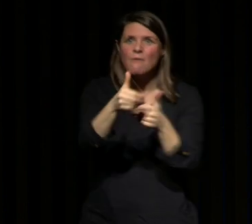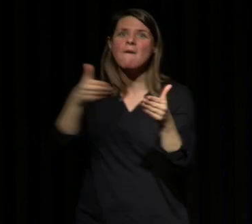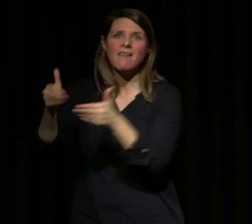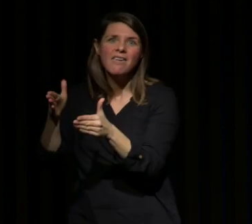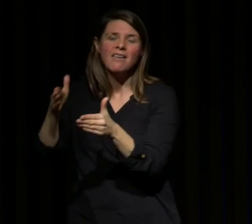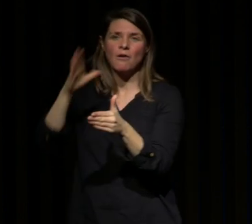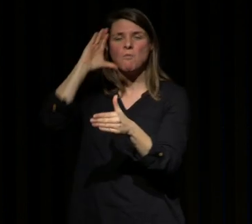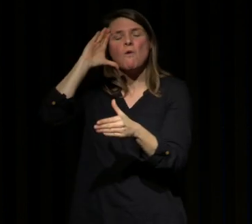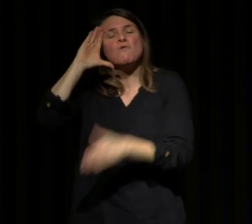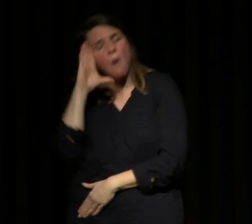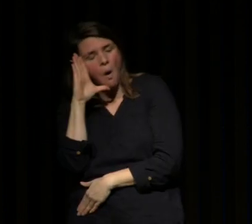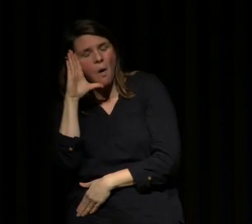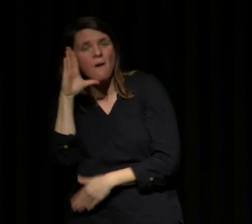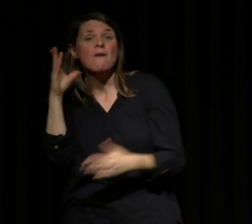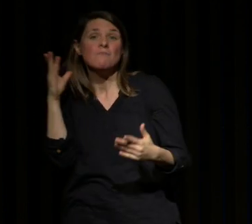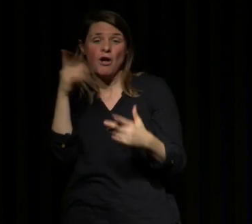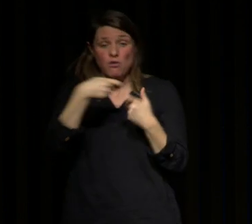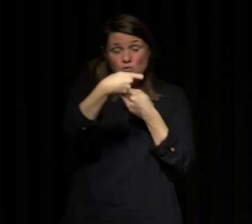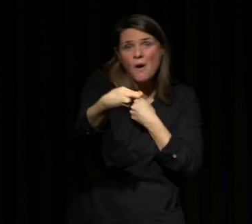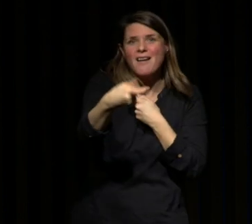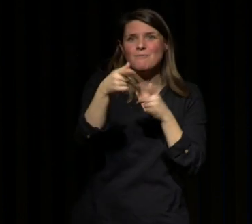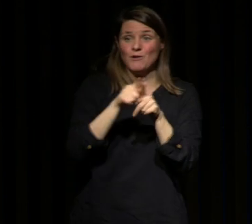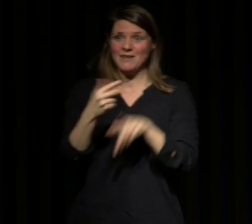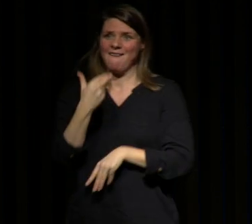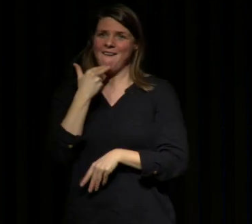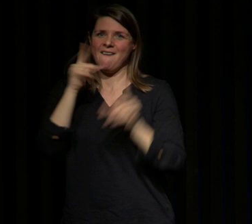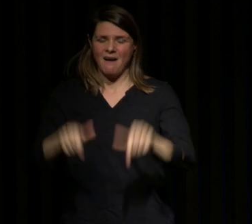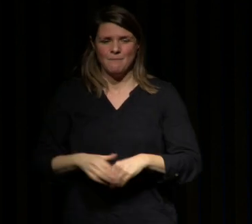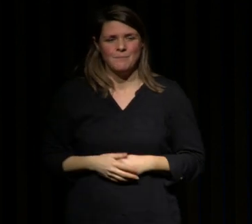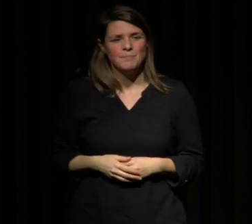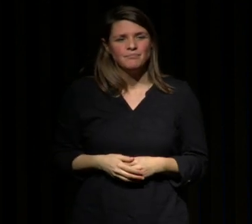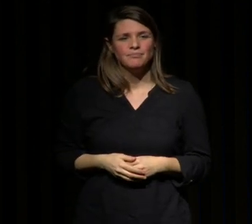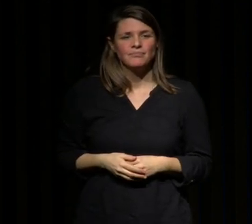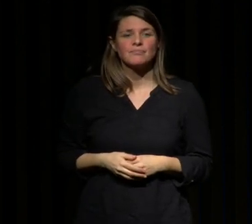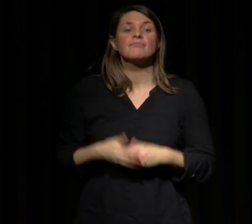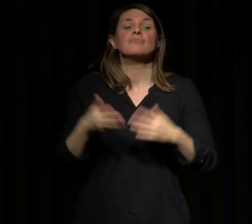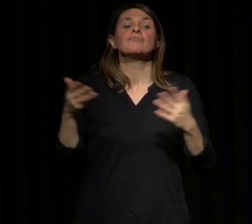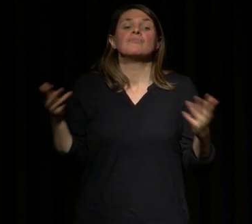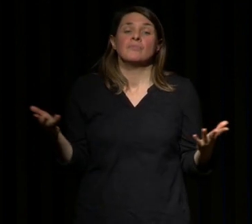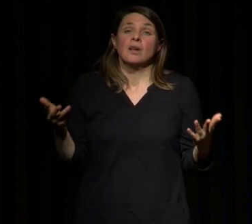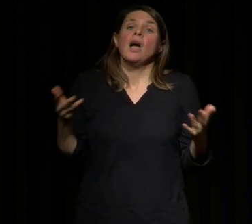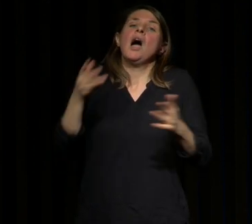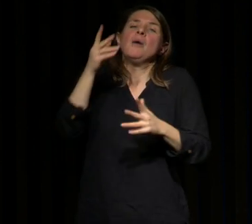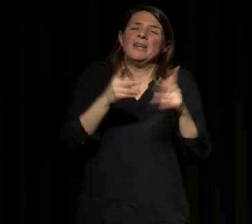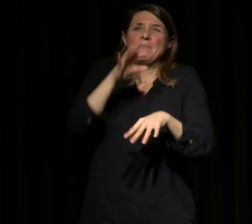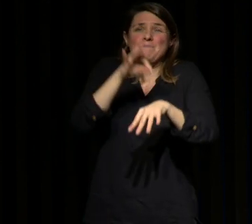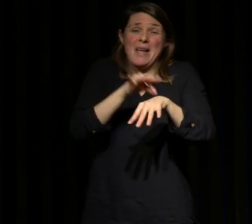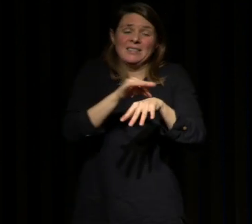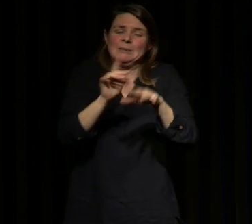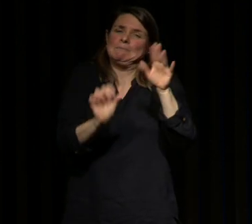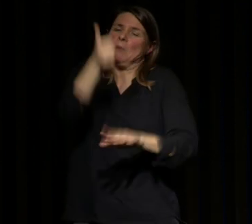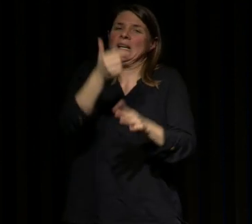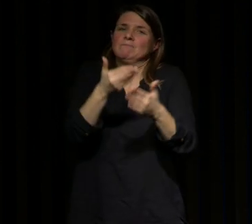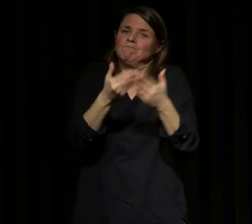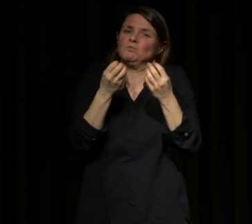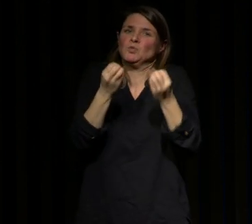de dormeur en termes de durée mais aussi en termes de qualité alors peut-être la maladie la plus fréquente qu'on